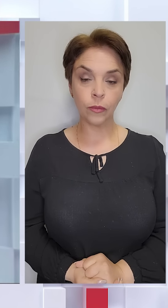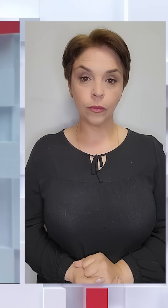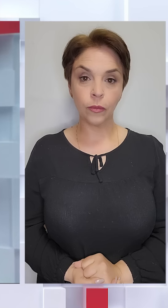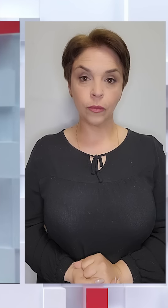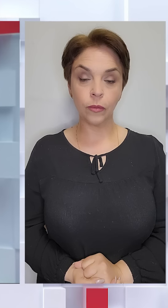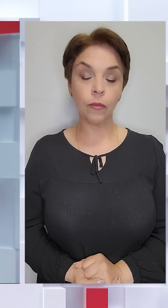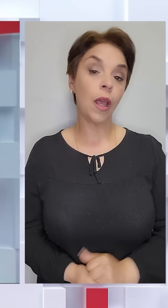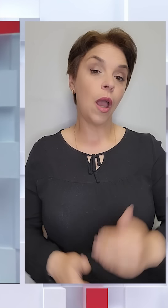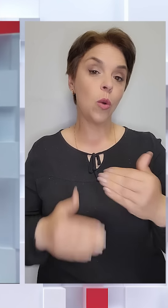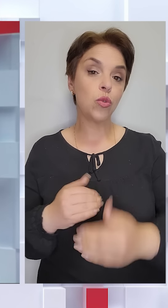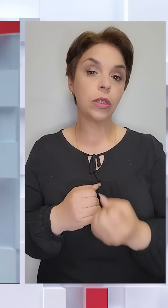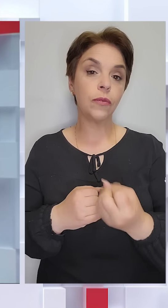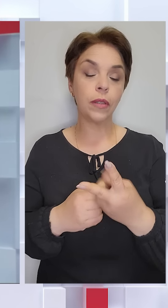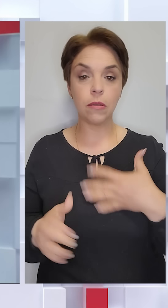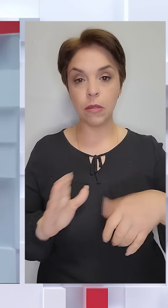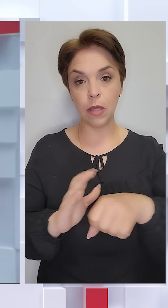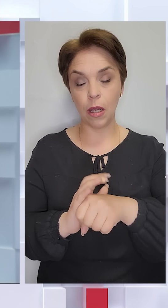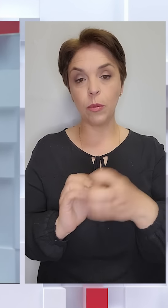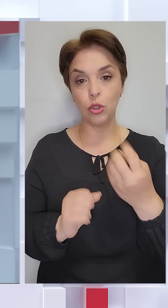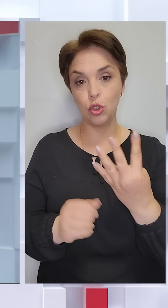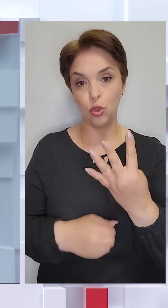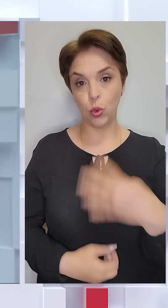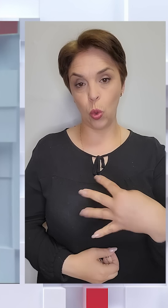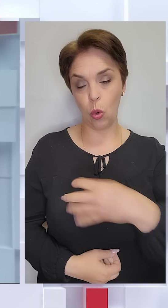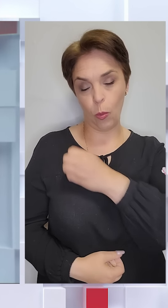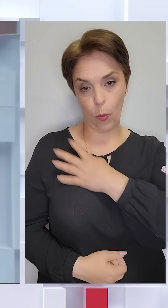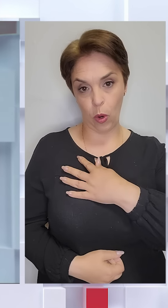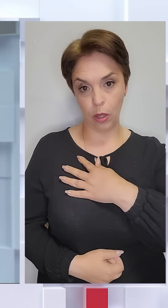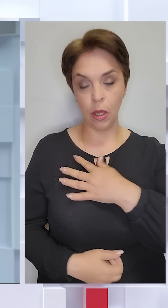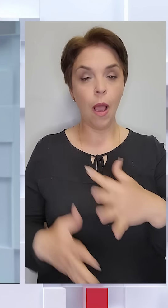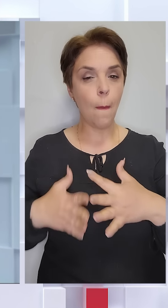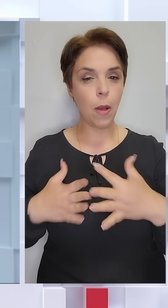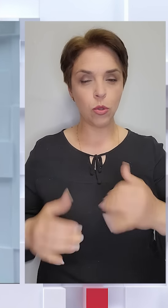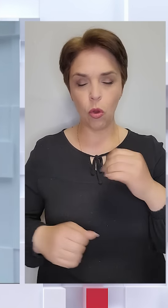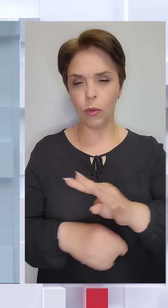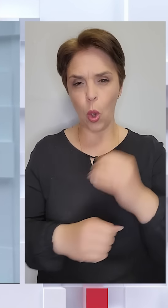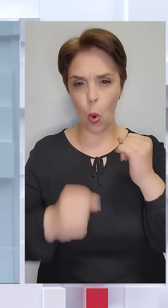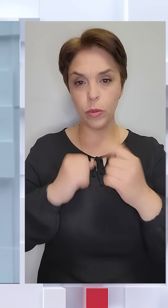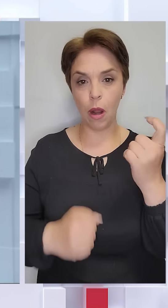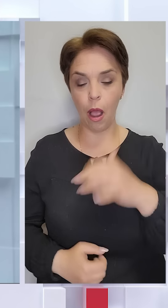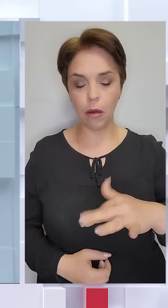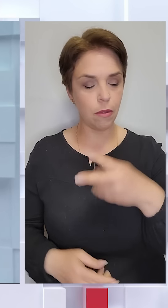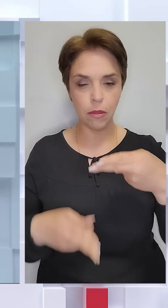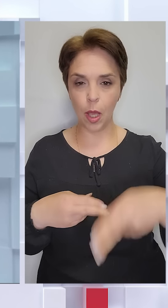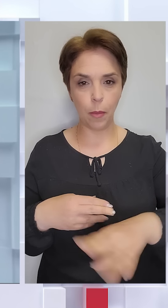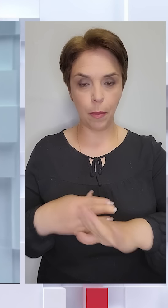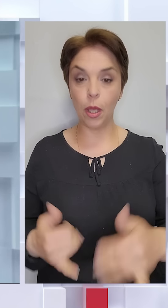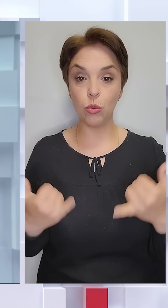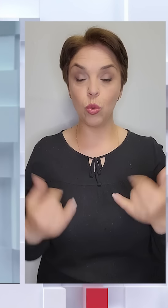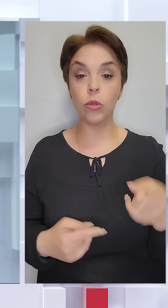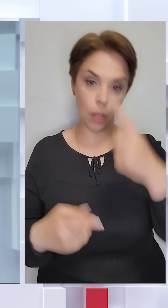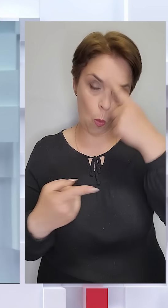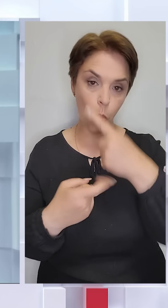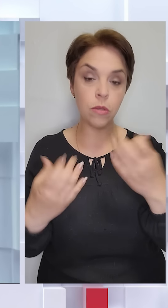Уже 12 розагиблих і ще 4 десятки поранених. Масовані обстріли Харківщини не припиняються. Сьогодні там